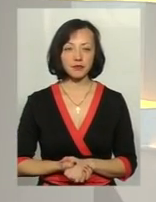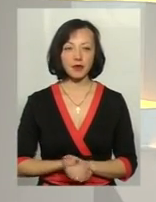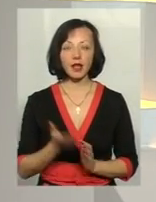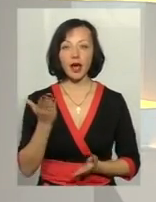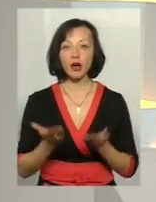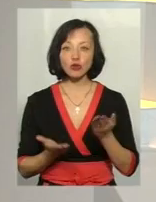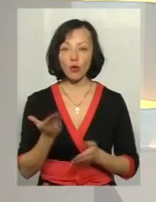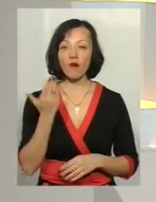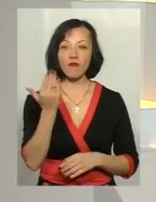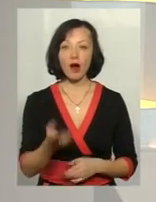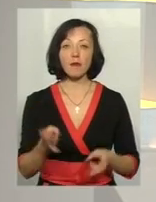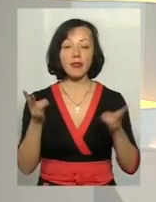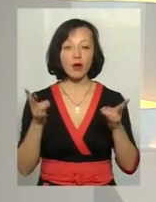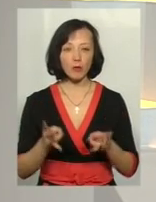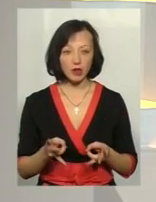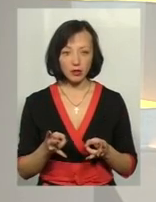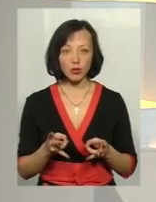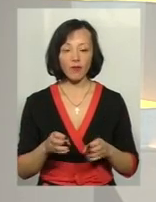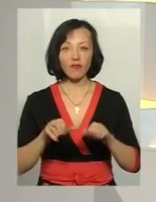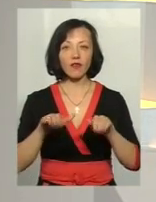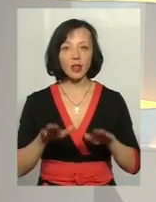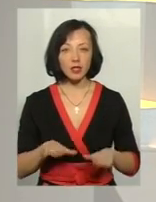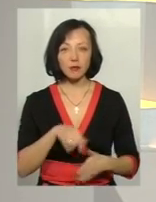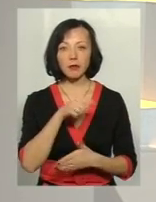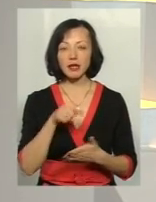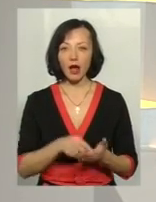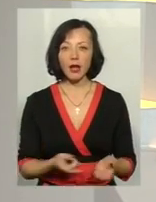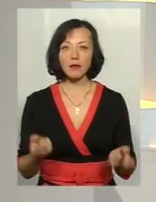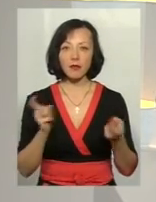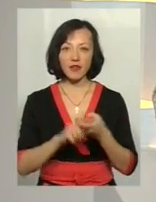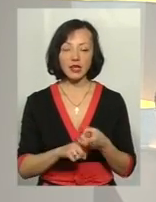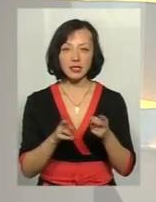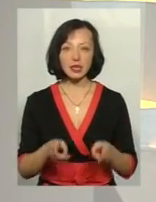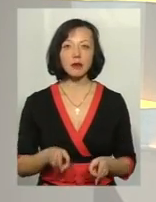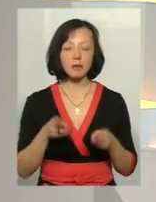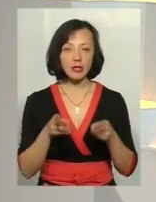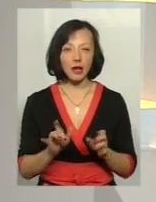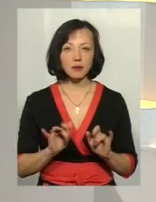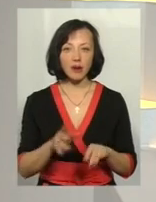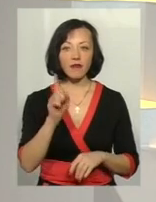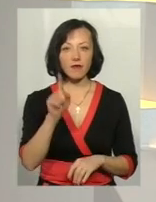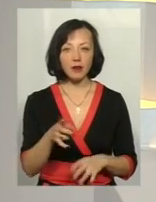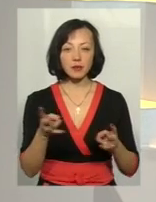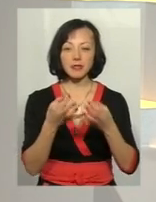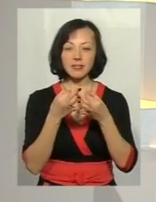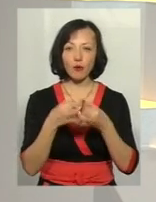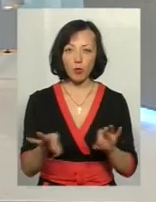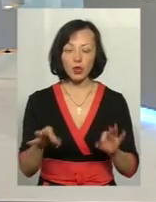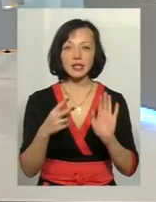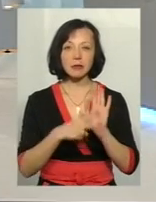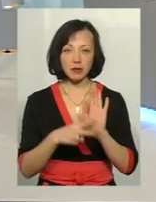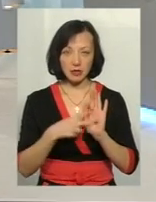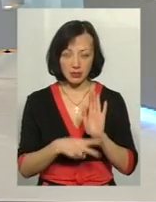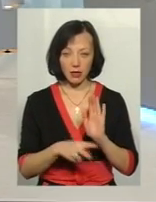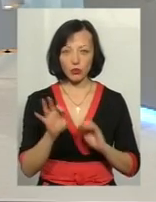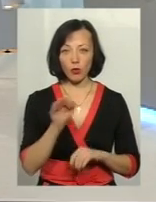Якщо ж вам необхідно вирішити питання, які пов'язані з кримінальними справами, тоді вам на свободи 70, так?